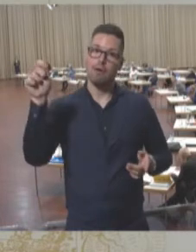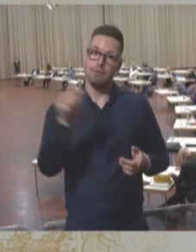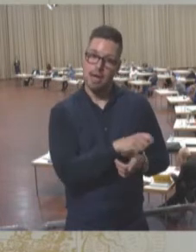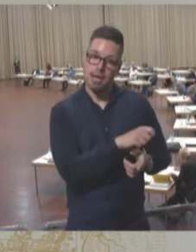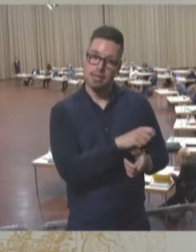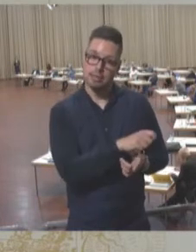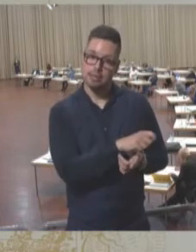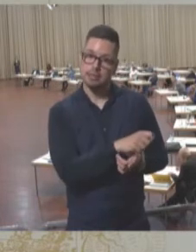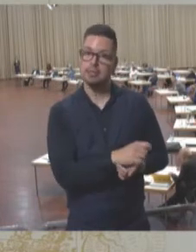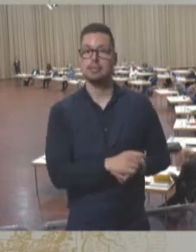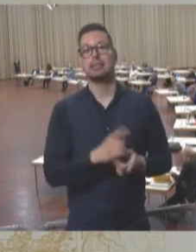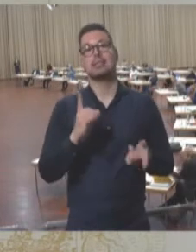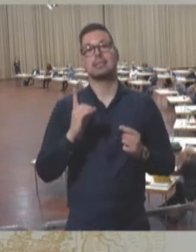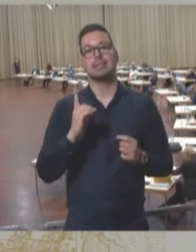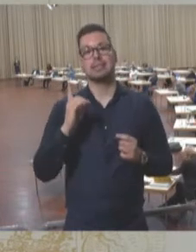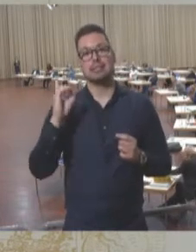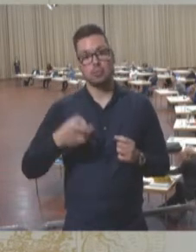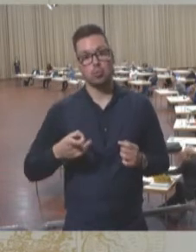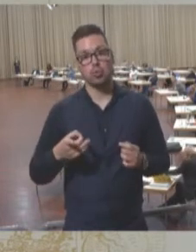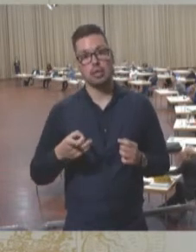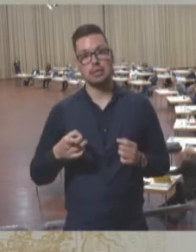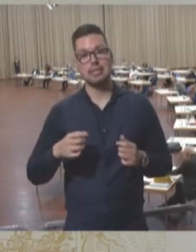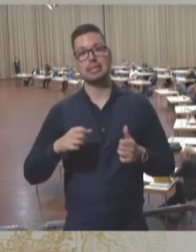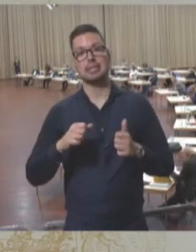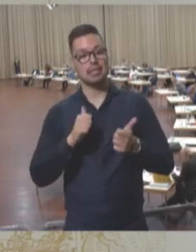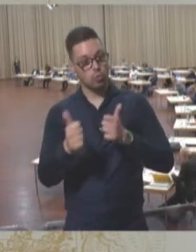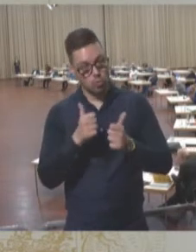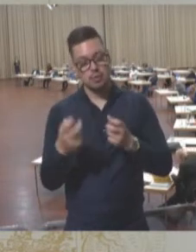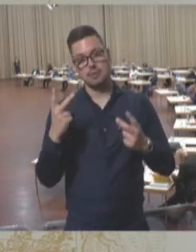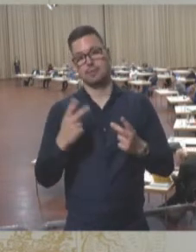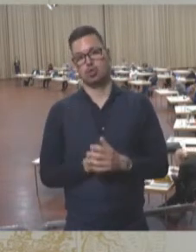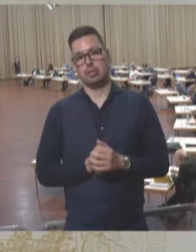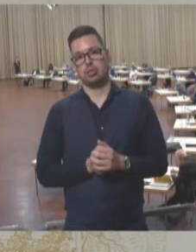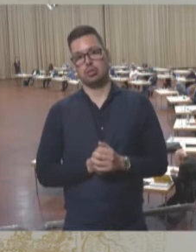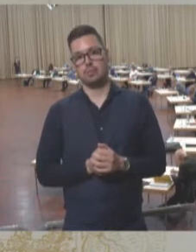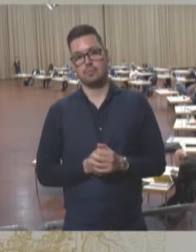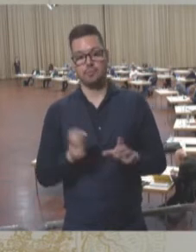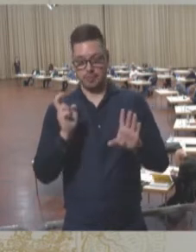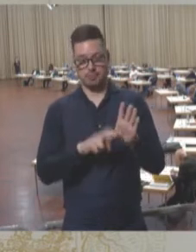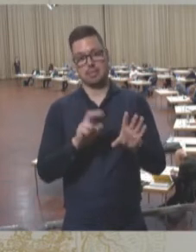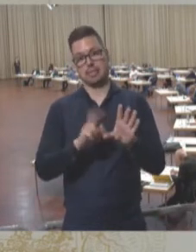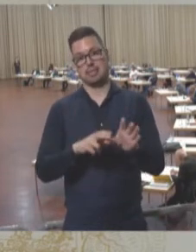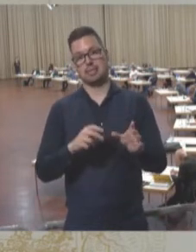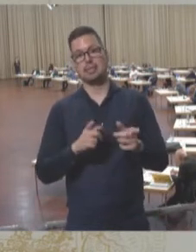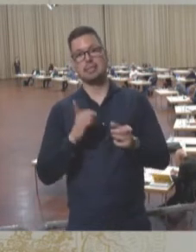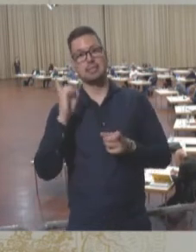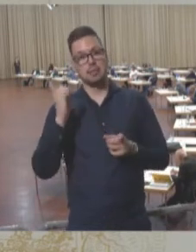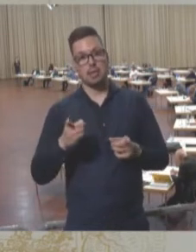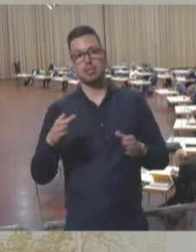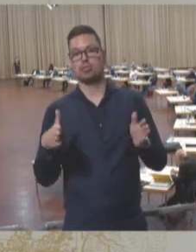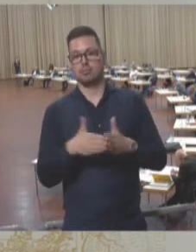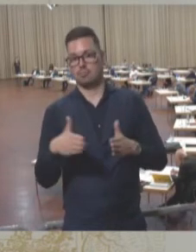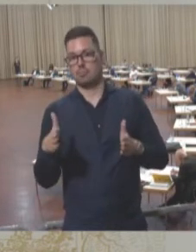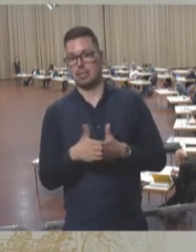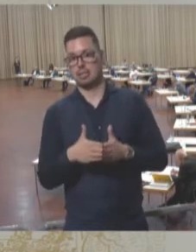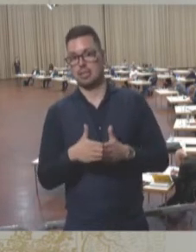Demokratie lebt von Konkurrenz der Parteien und ihres Personals. Und die Mitglieder der demokratischen Parteien werden dann